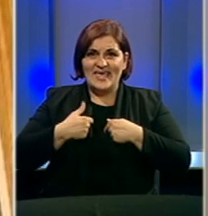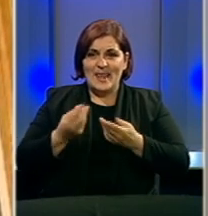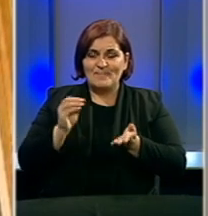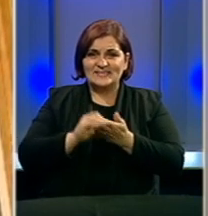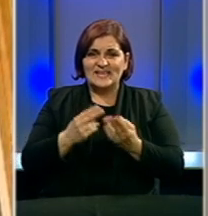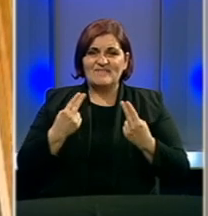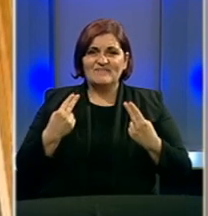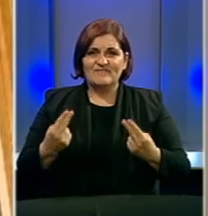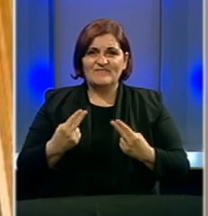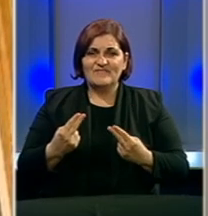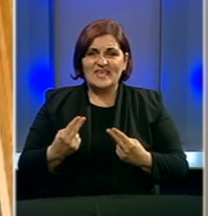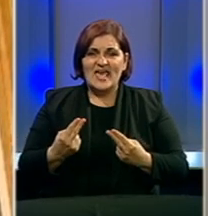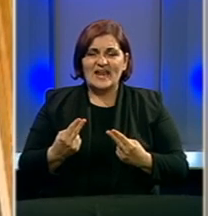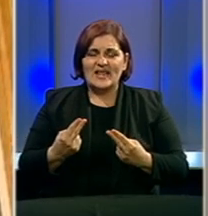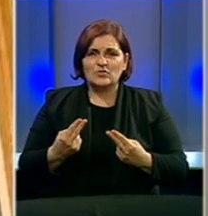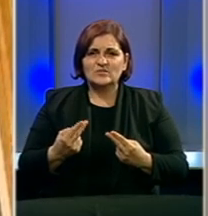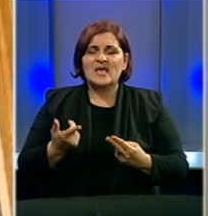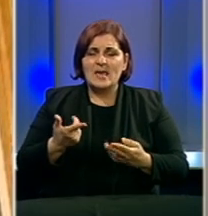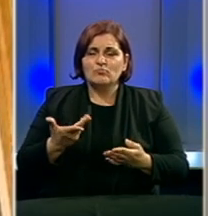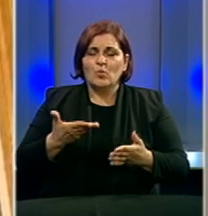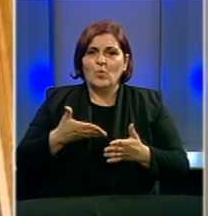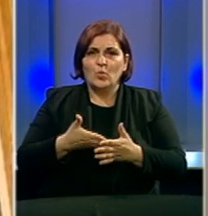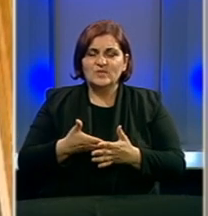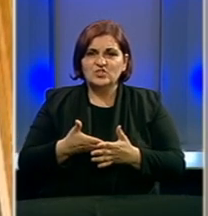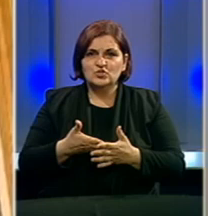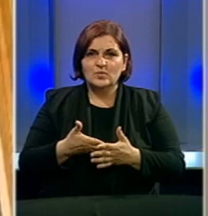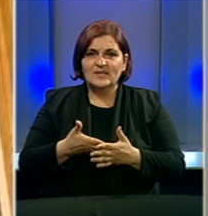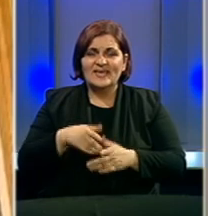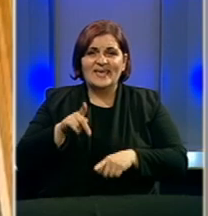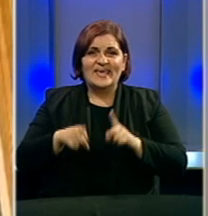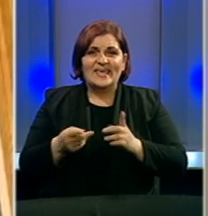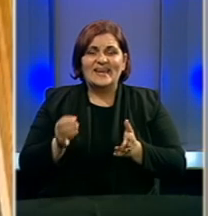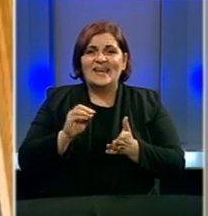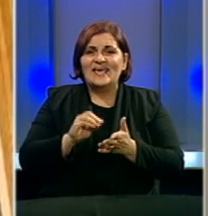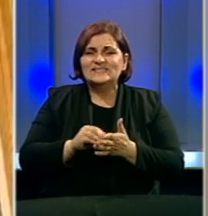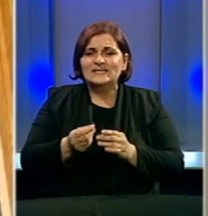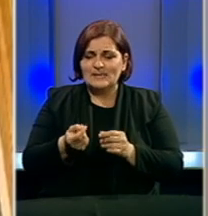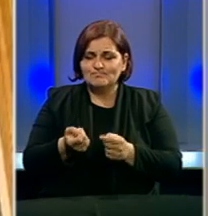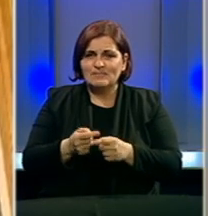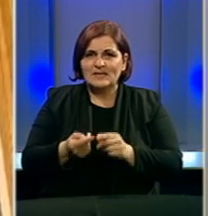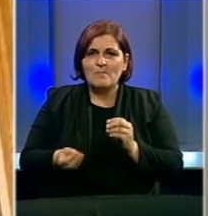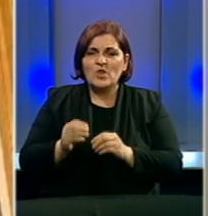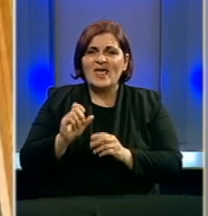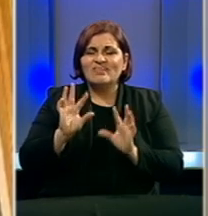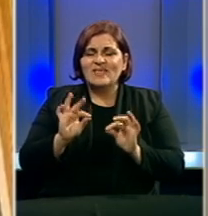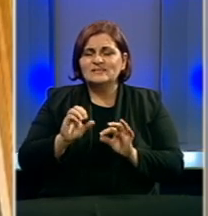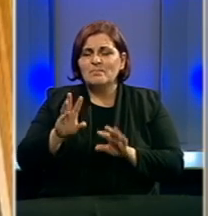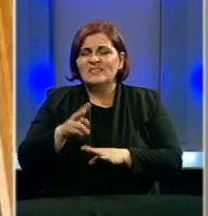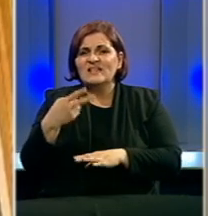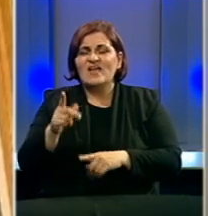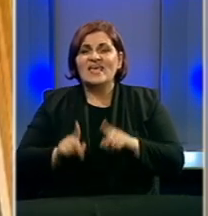koštanja jako bitno utiču. Neke cijene komponente su poraste od 10, 15, 20,